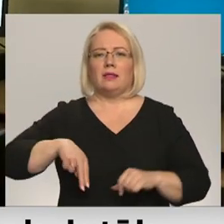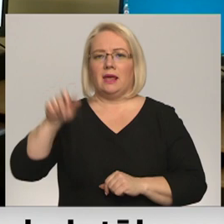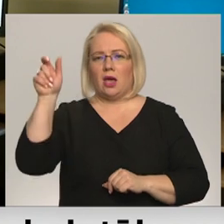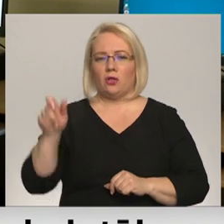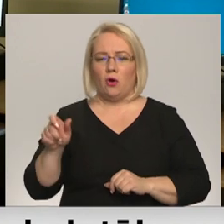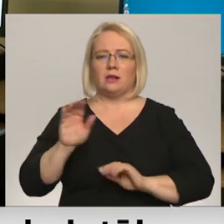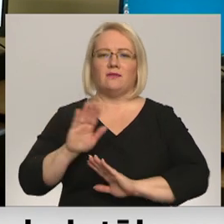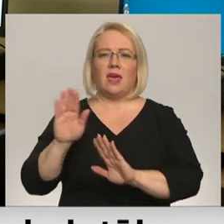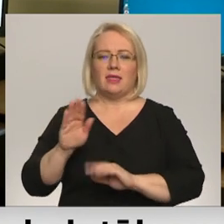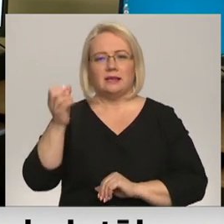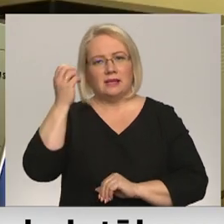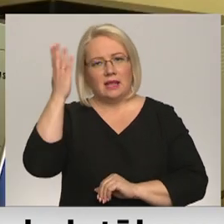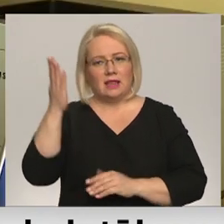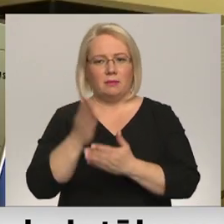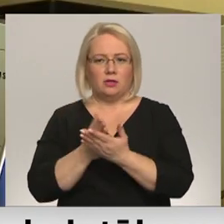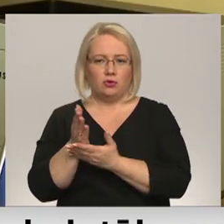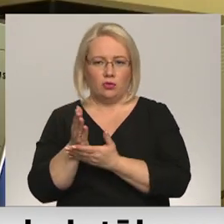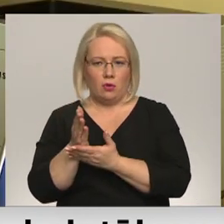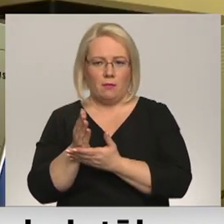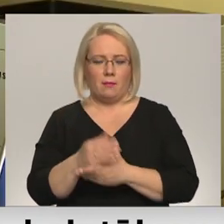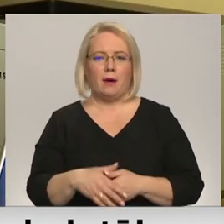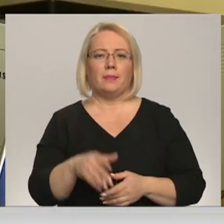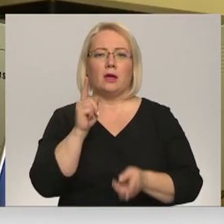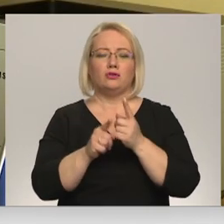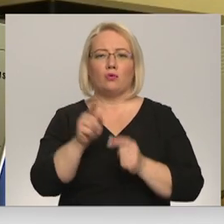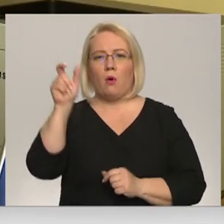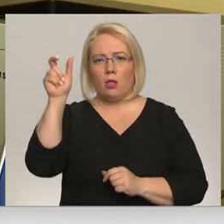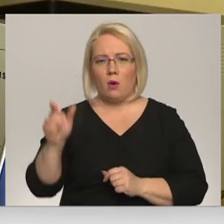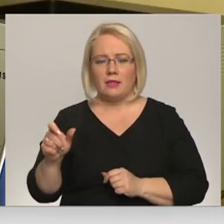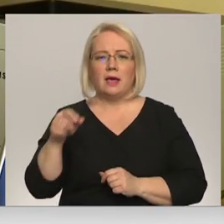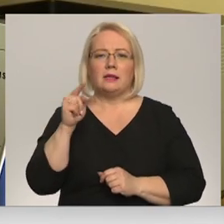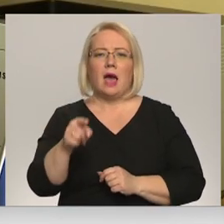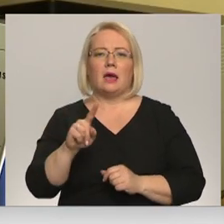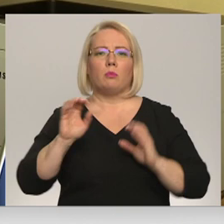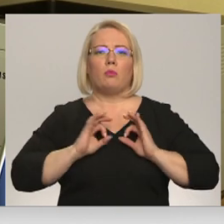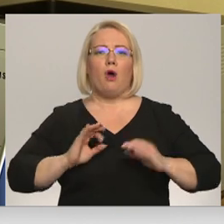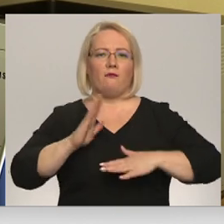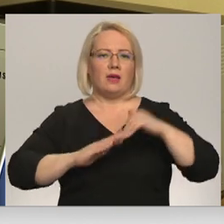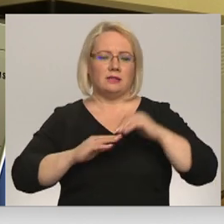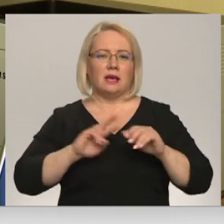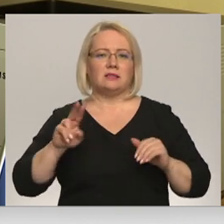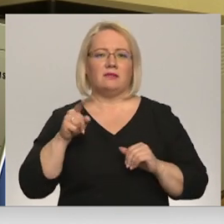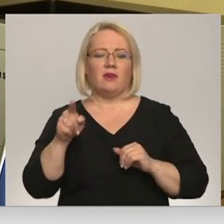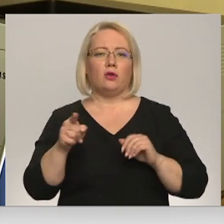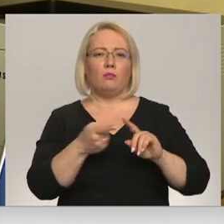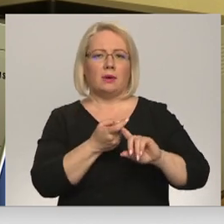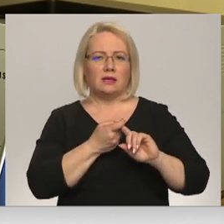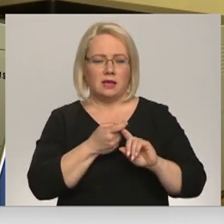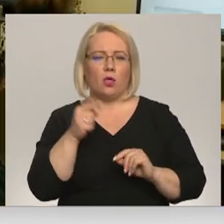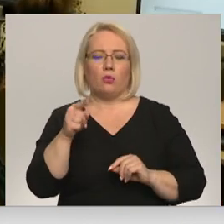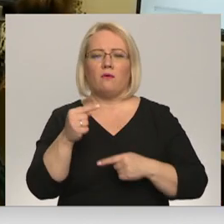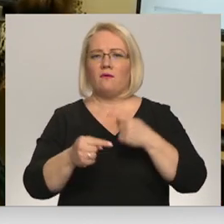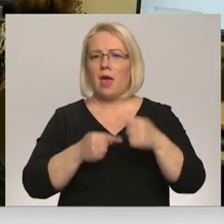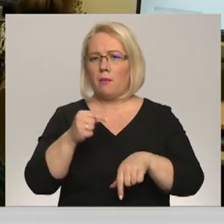vietnieks izglītības jomā. Skolotājs ir te profesijā, kas mani pīsaista, jo tu tamā profesijā vienmēr jūtīs